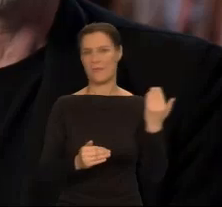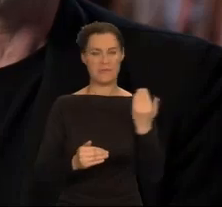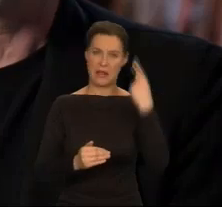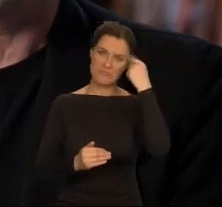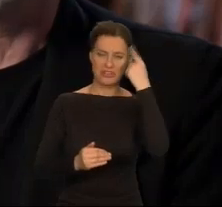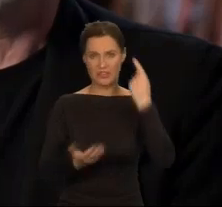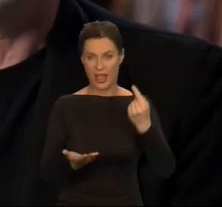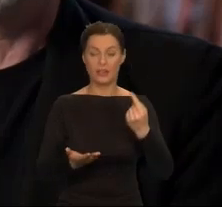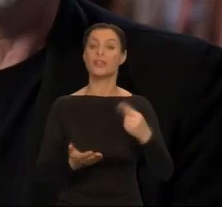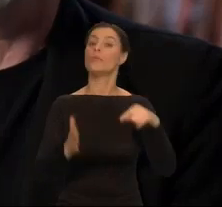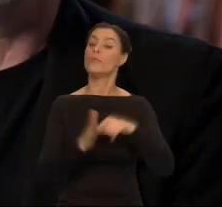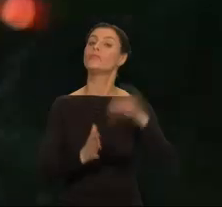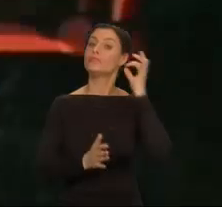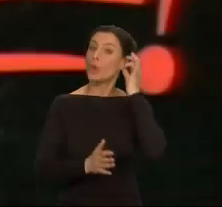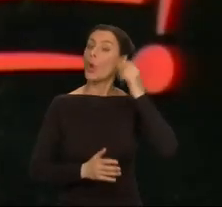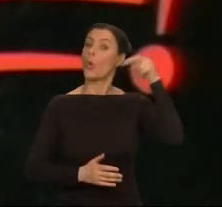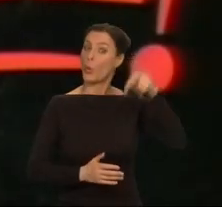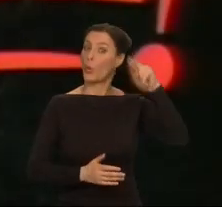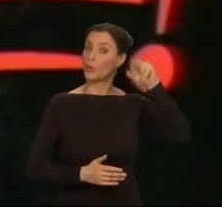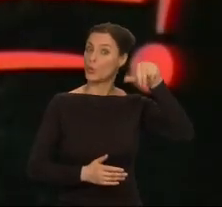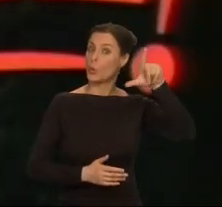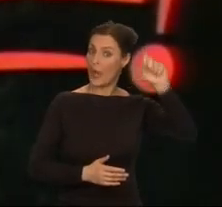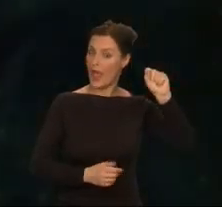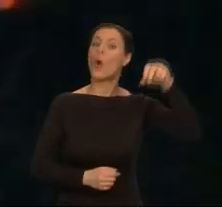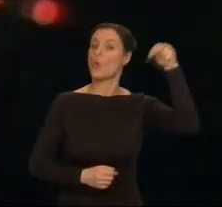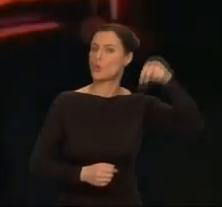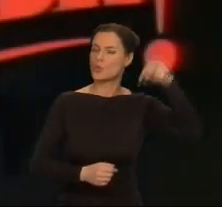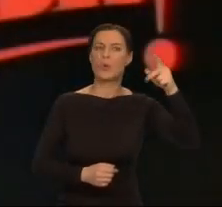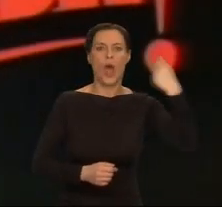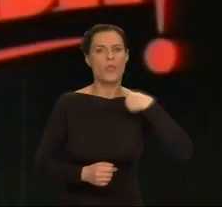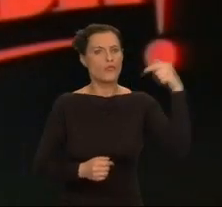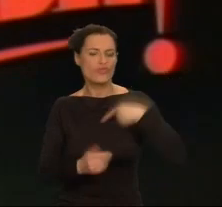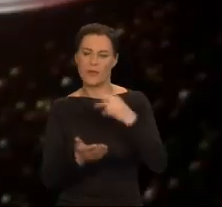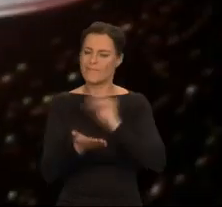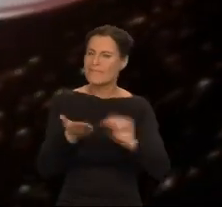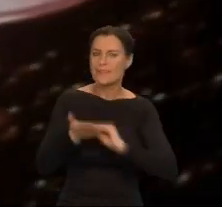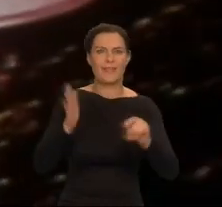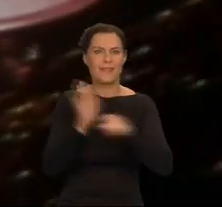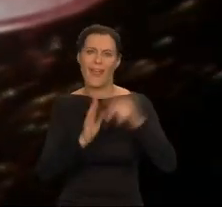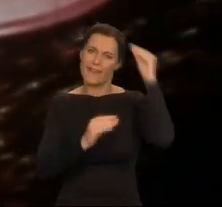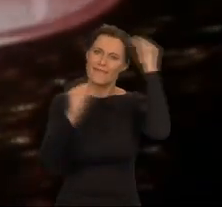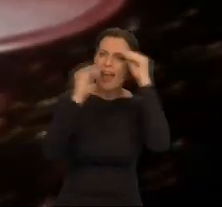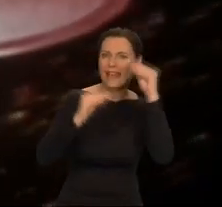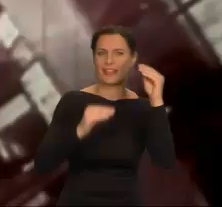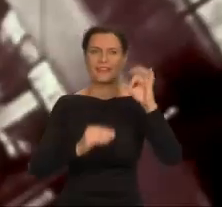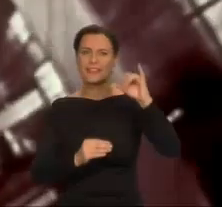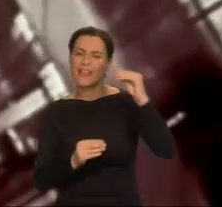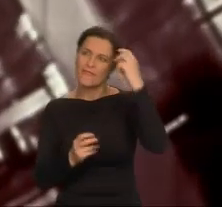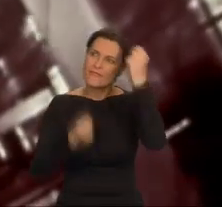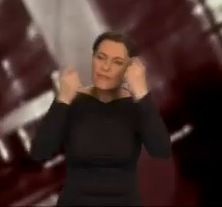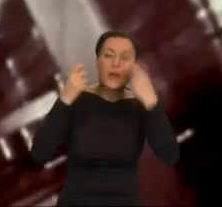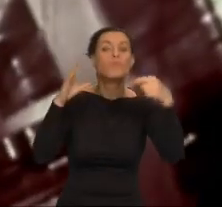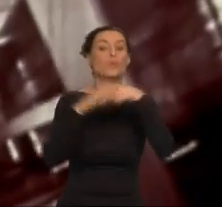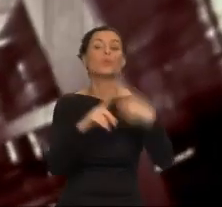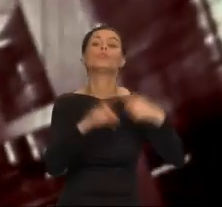Ursula musiała się poruszać wśród społecznych uprzedzeń wobec science fiction, fantasy i fantastyki dziecięcej.